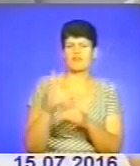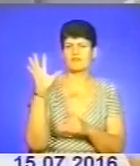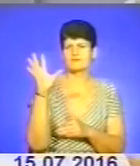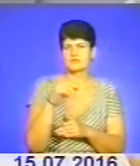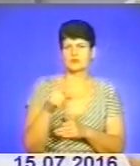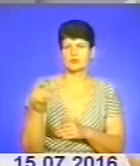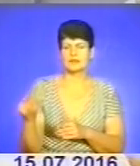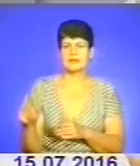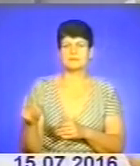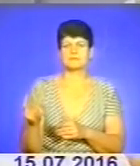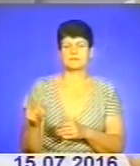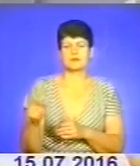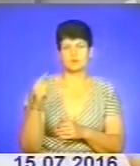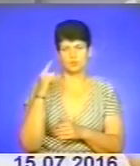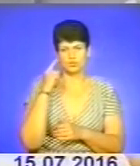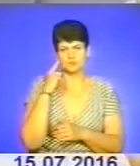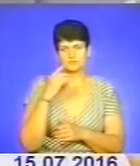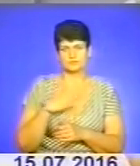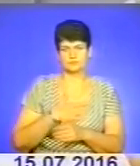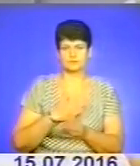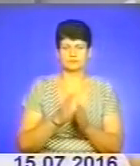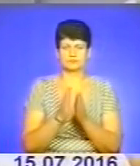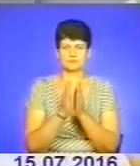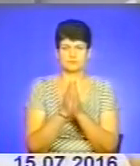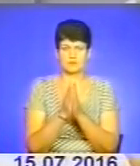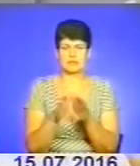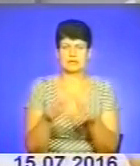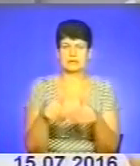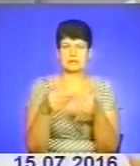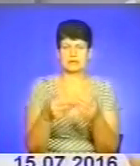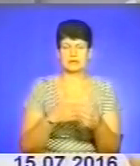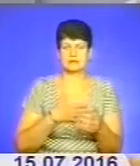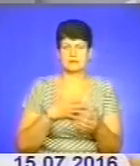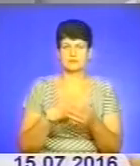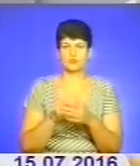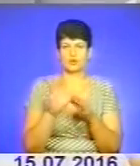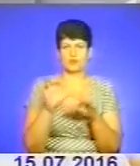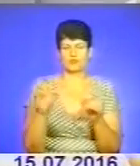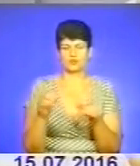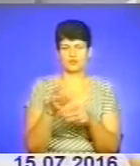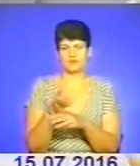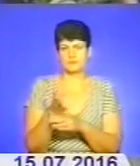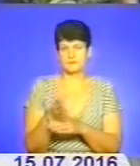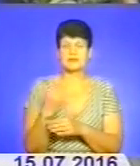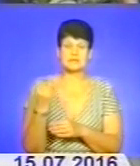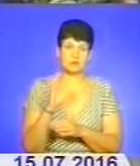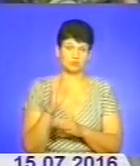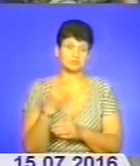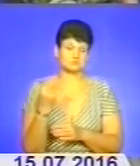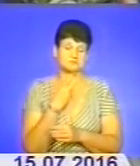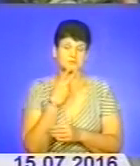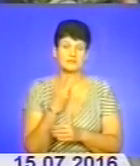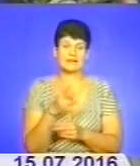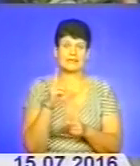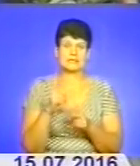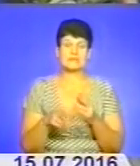які відгукнулися на наше прохання і надали нам свої фото і відеоматеріали. Ну що ж, цікаво буде подивитися на кінцеві